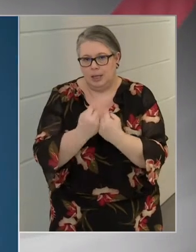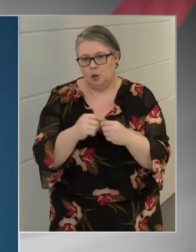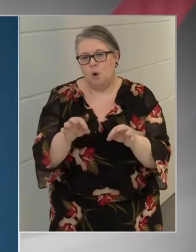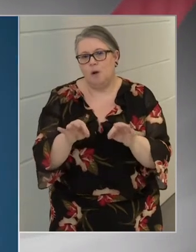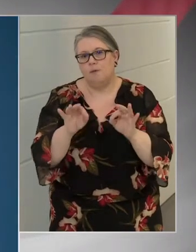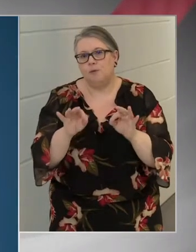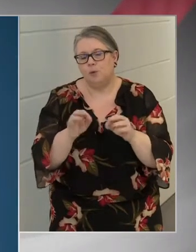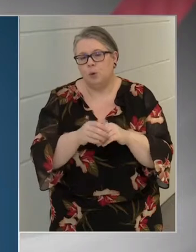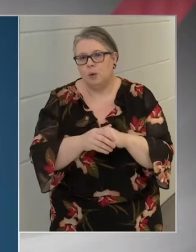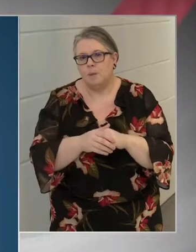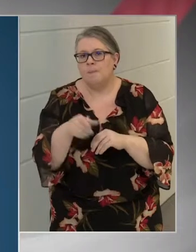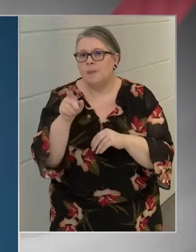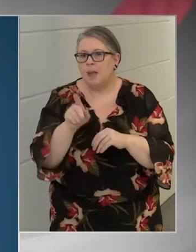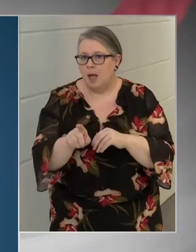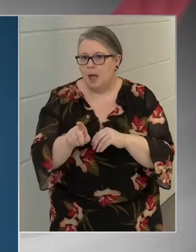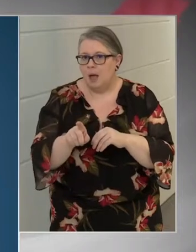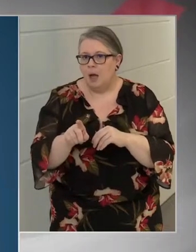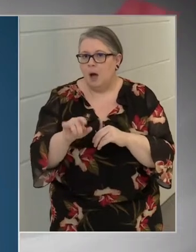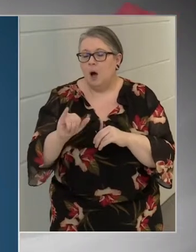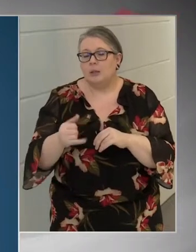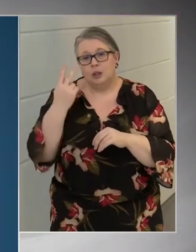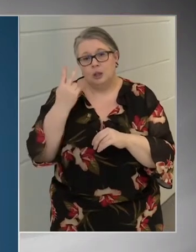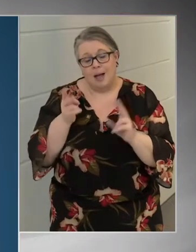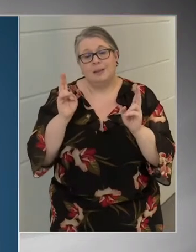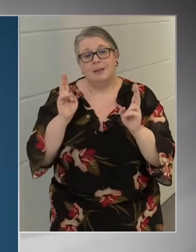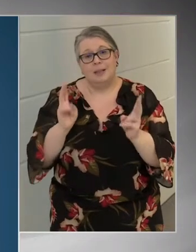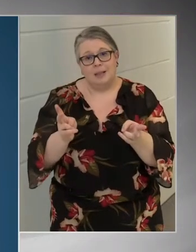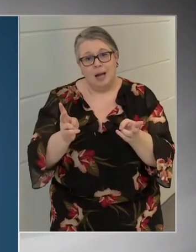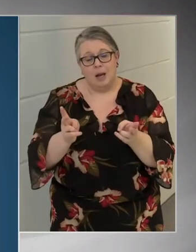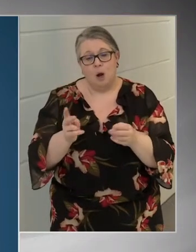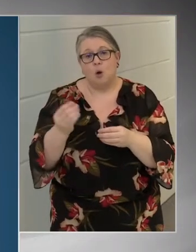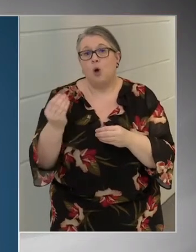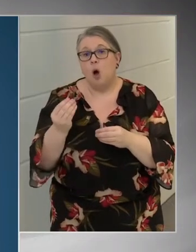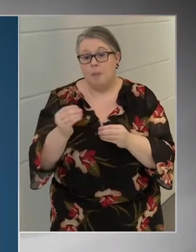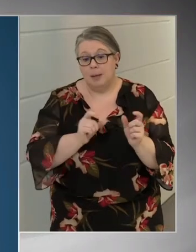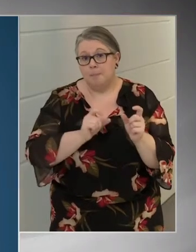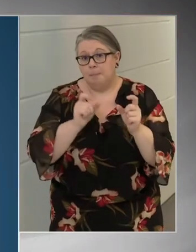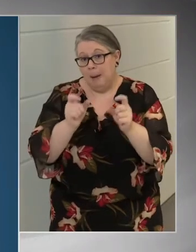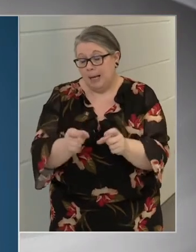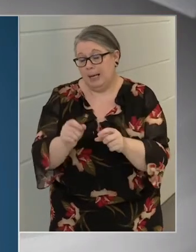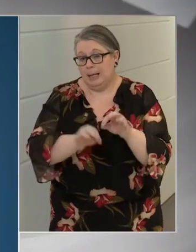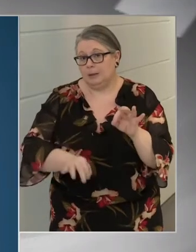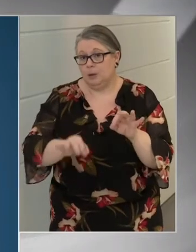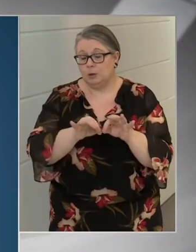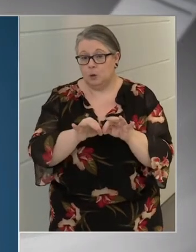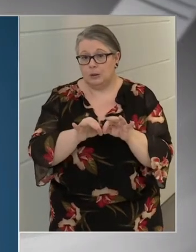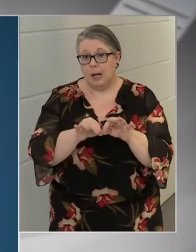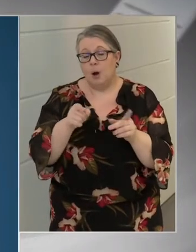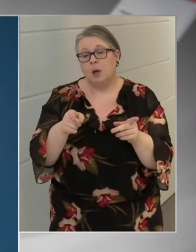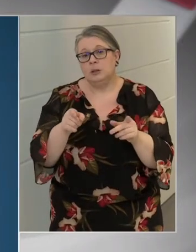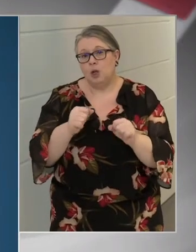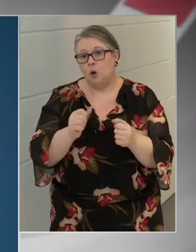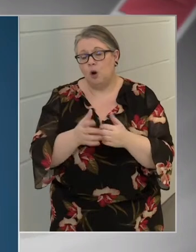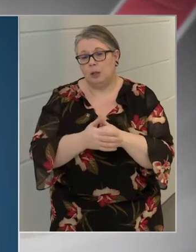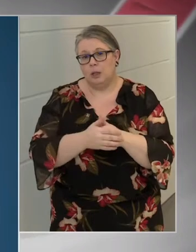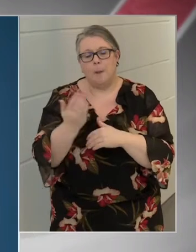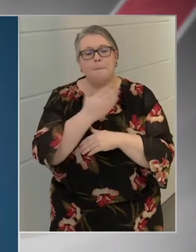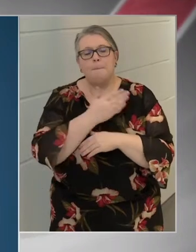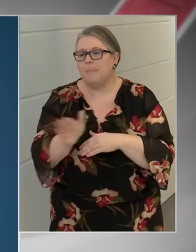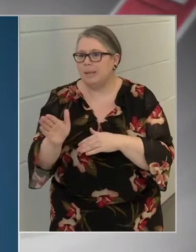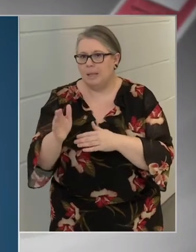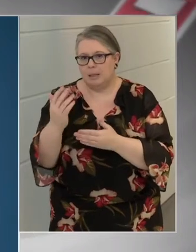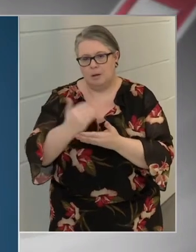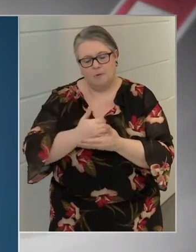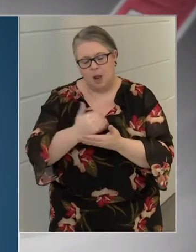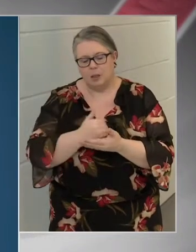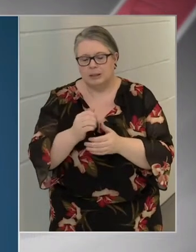függ, azonban azt is kell, hogy lássuk, hogy ami beérkezik az országba, az gyakorlatilag mindegyiket